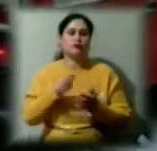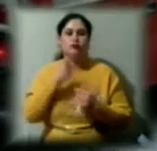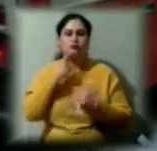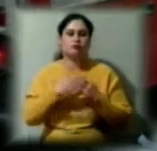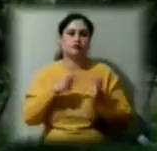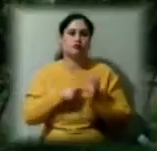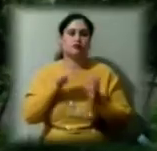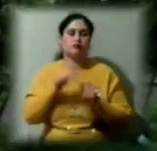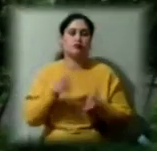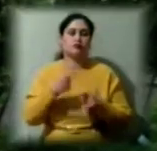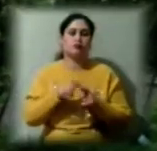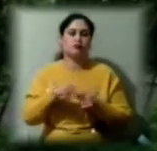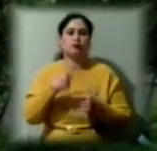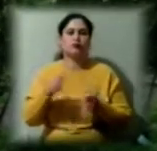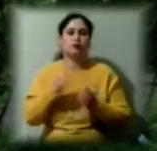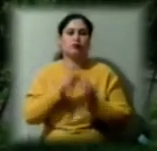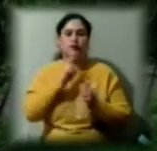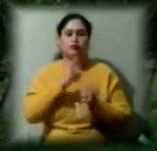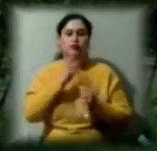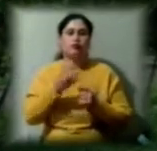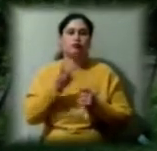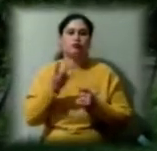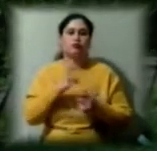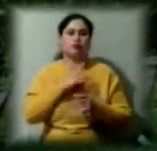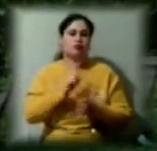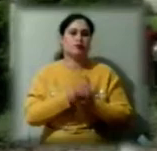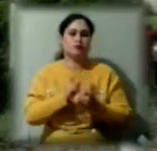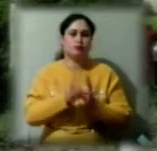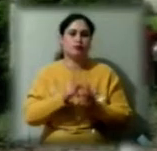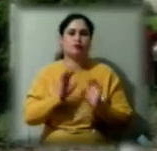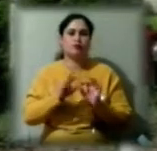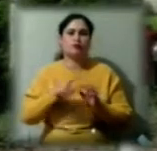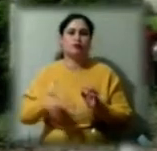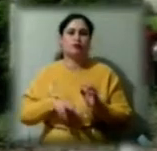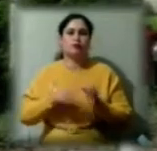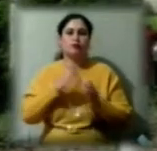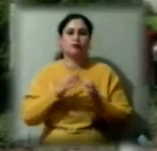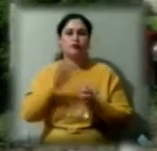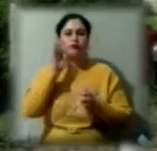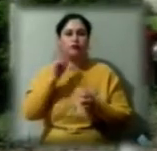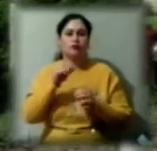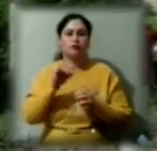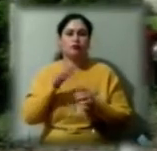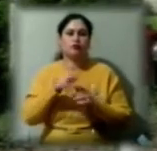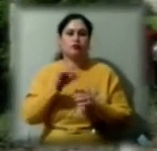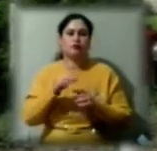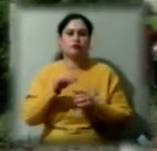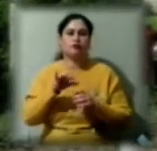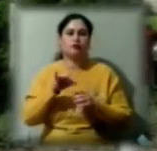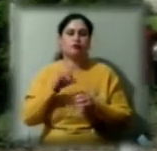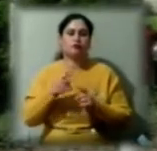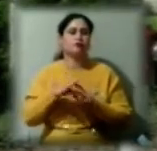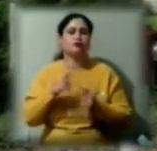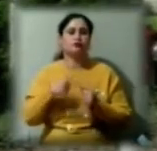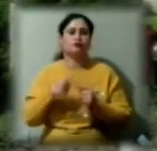фактично кожні 2-3 роки треба було його міняти, розповідає директор Херсонського водоканалу Михайло Чеморис. Чим відрізняється цей